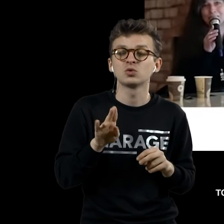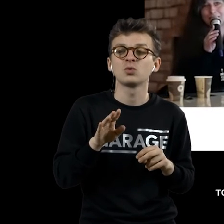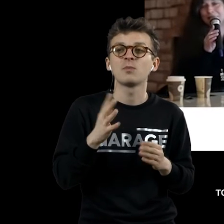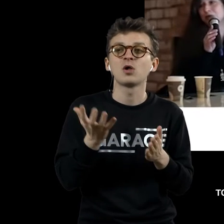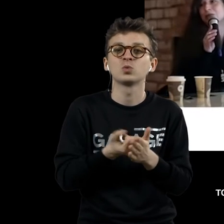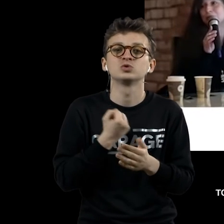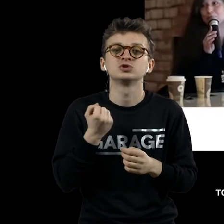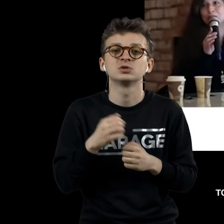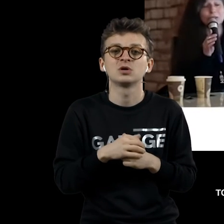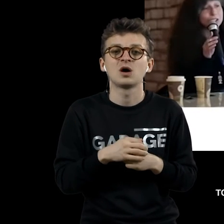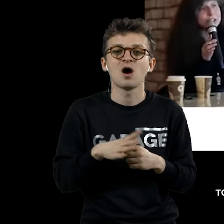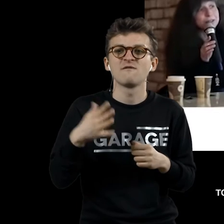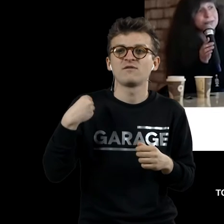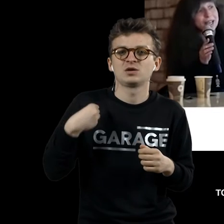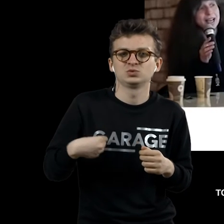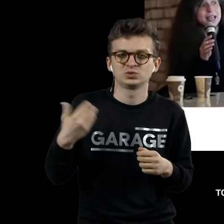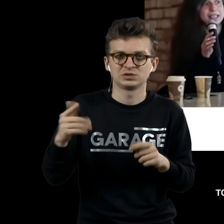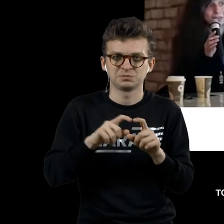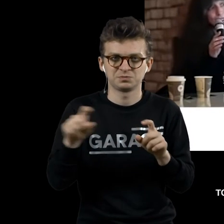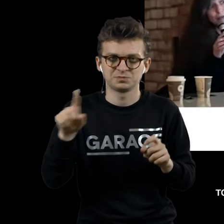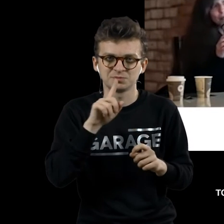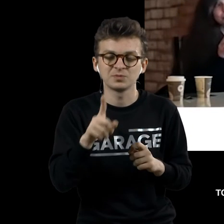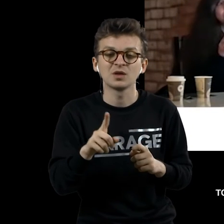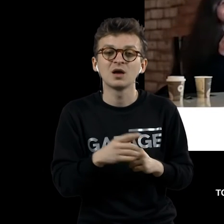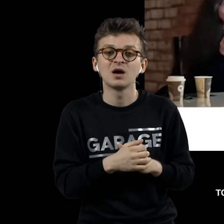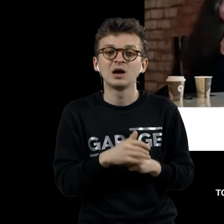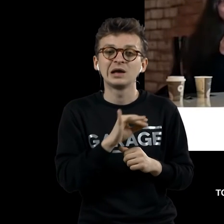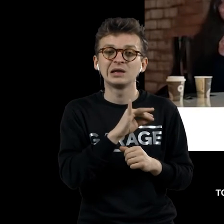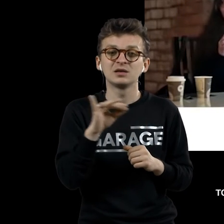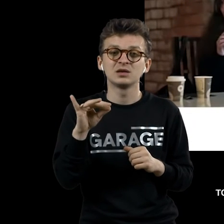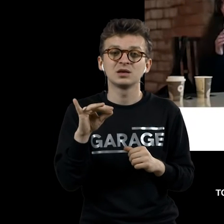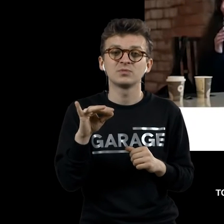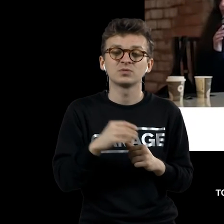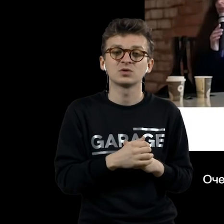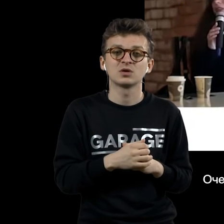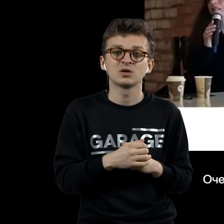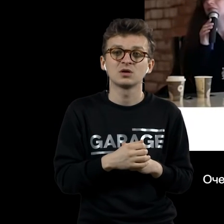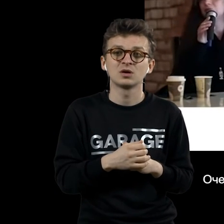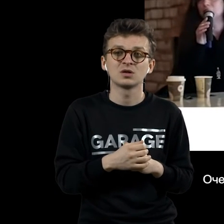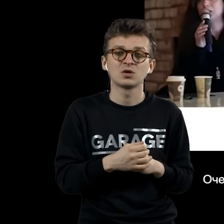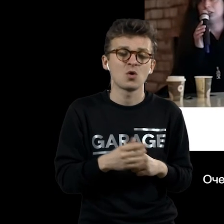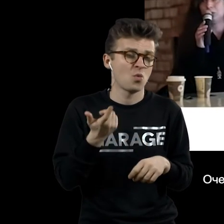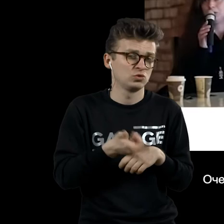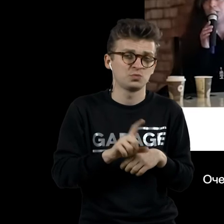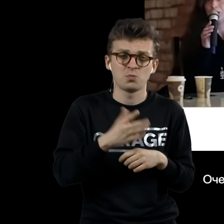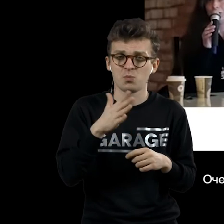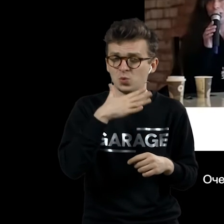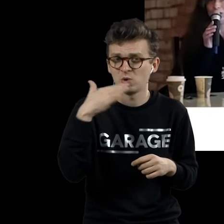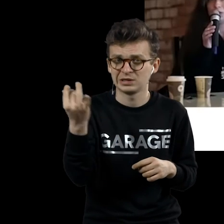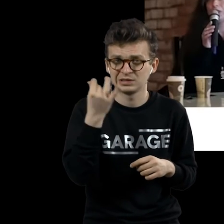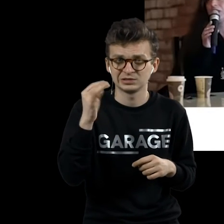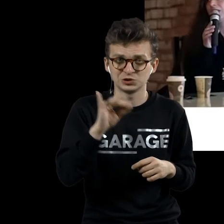получится крайне скабрезное французское выражение. И что здесь? Очень много интересных историй сразу, помимо